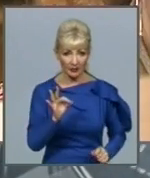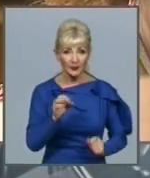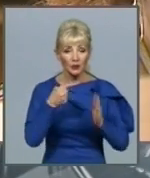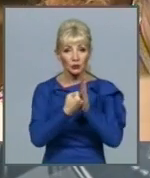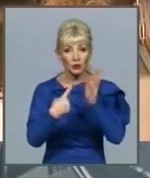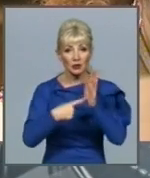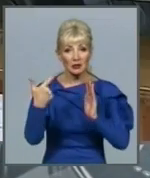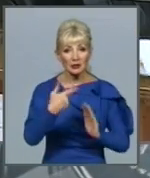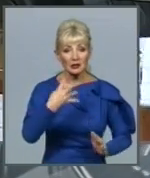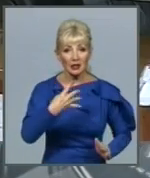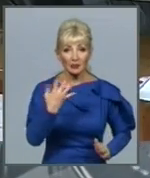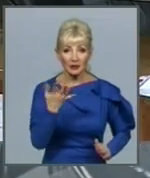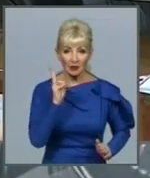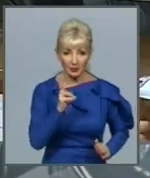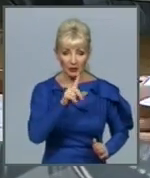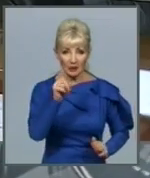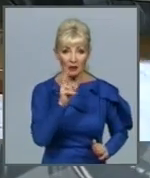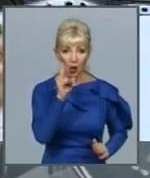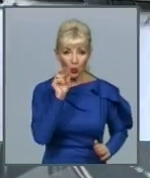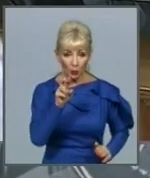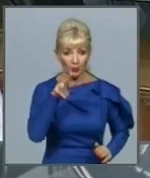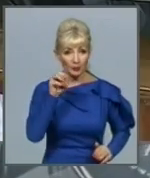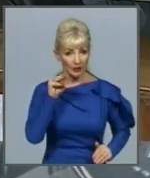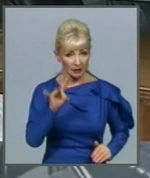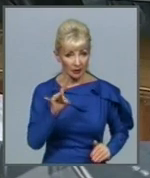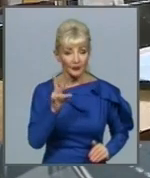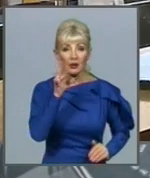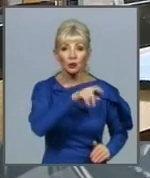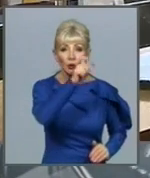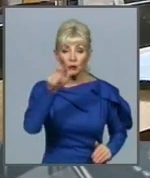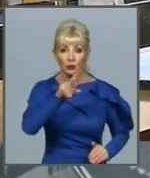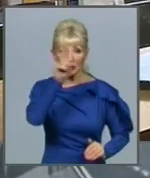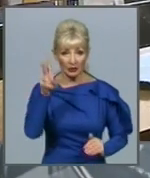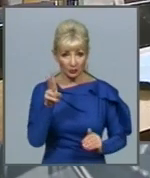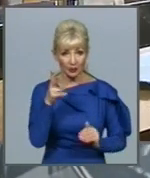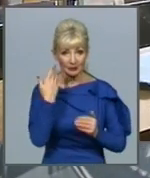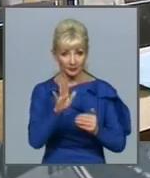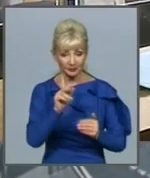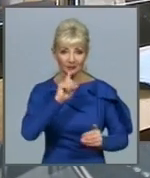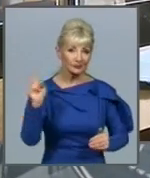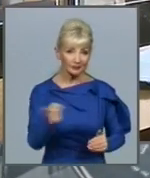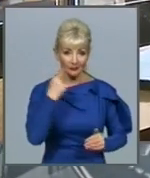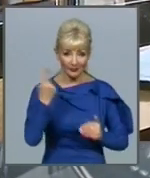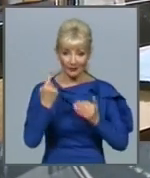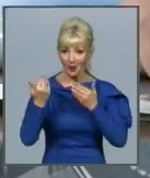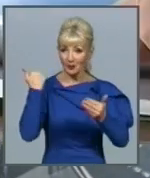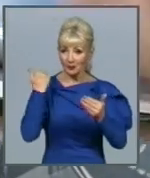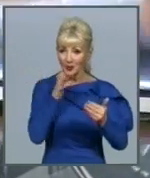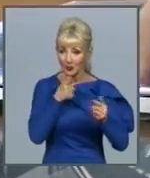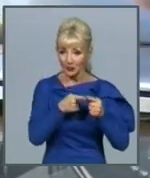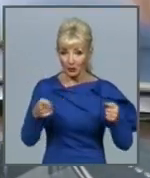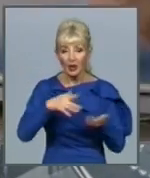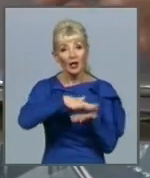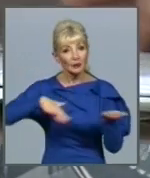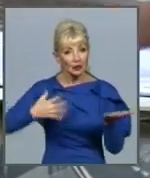копійок за кубічний метр. Натомість клієнти, які підключили тариф річний в попередні періоди, продовжуватимуть сплачувати за